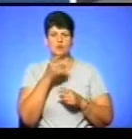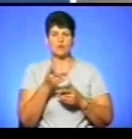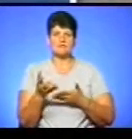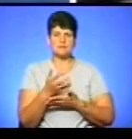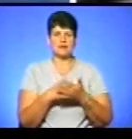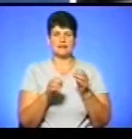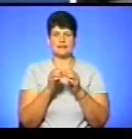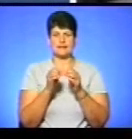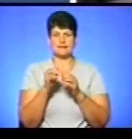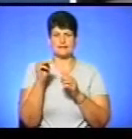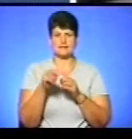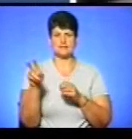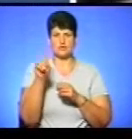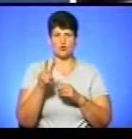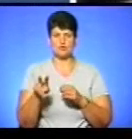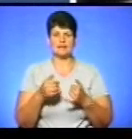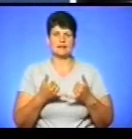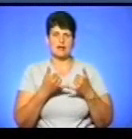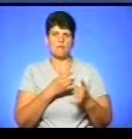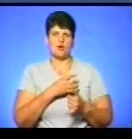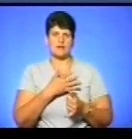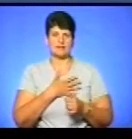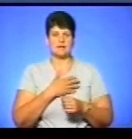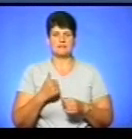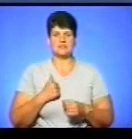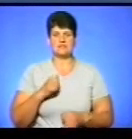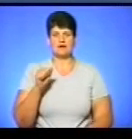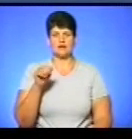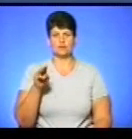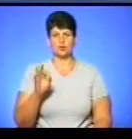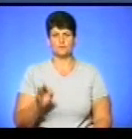10 тисяч доларів для поранених бійців АТО. Музика